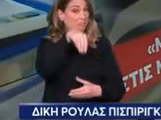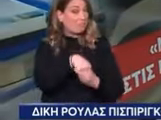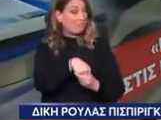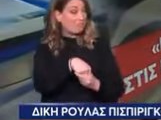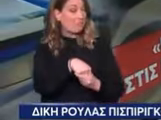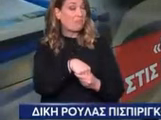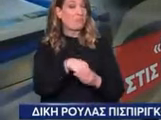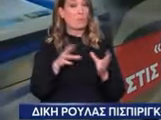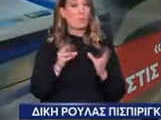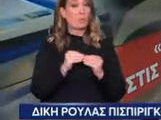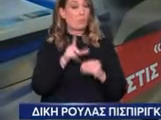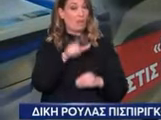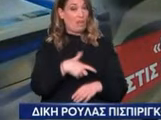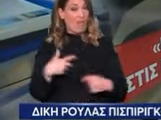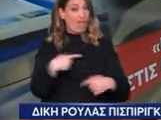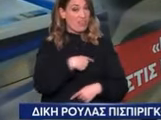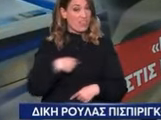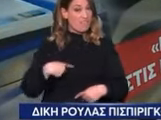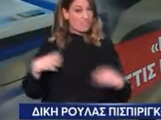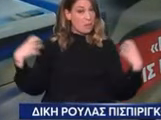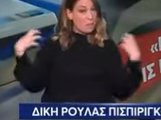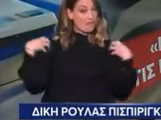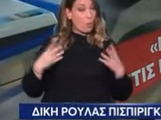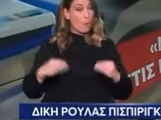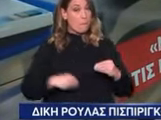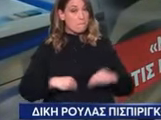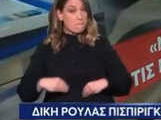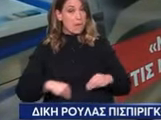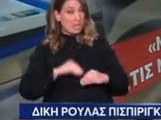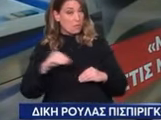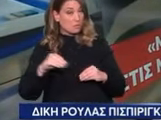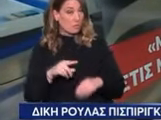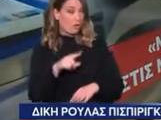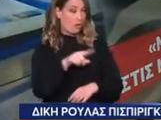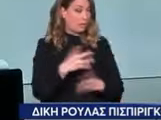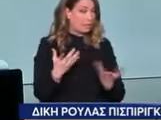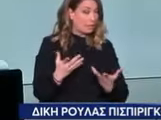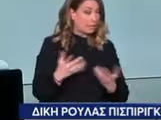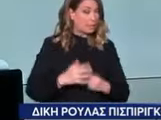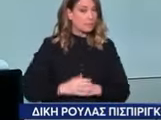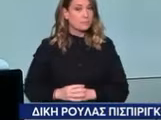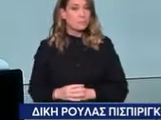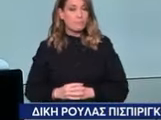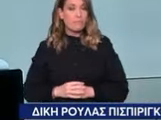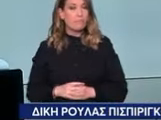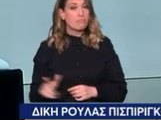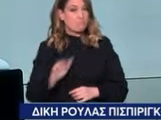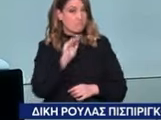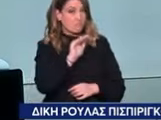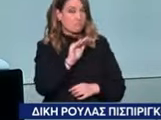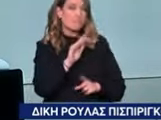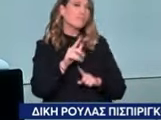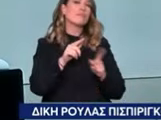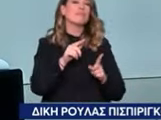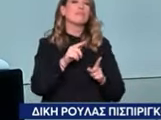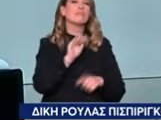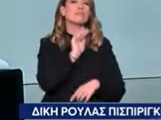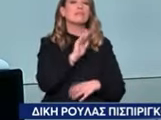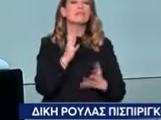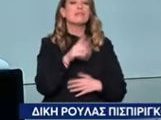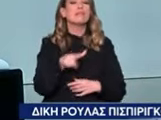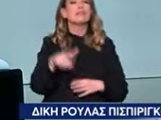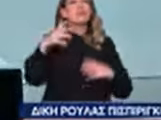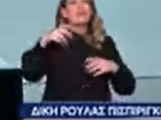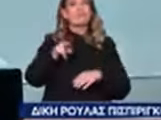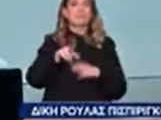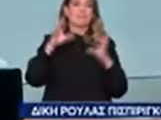μεταμοσχεύσεις. Και εστίασε στο ότι του ζήτησε ο γιατρός να καταψυχθεί ο εγκέφαλος της Τζορτζίνας, ενώ το παιδί ήταν